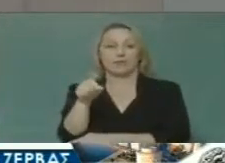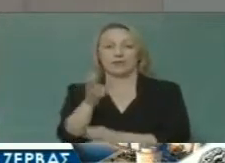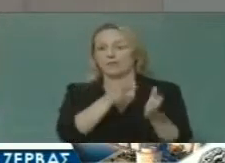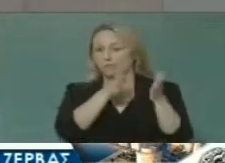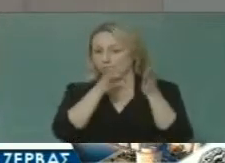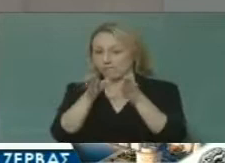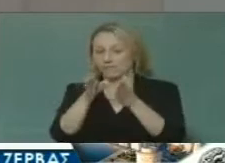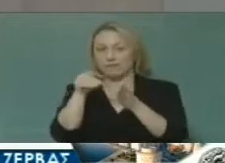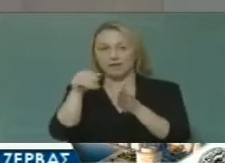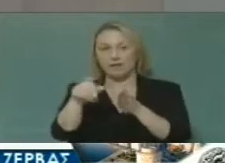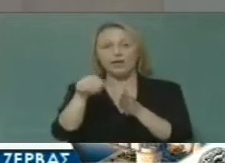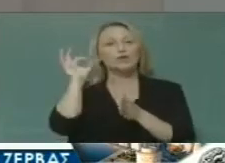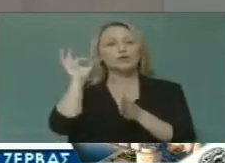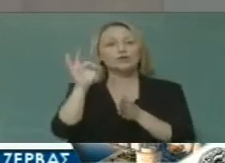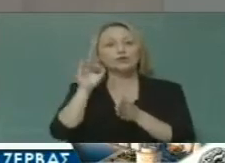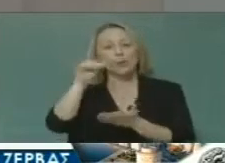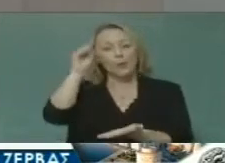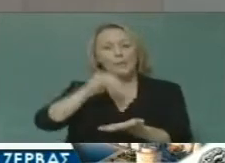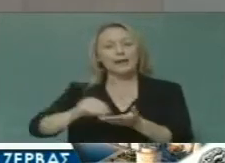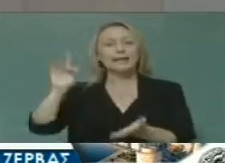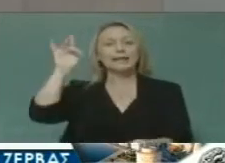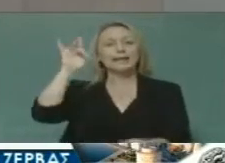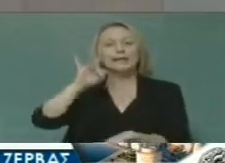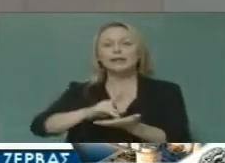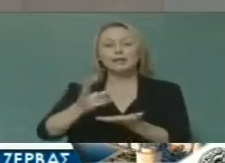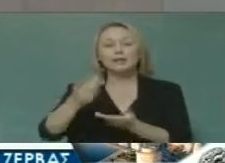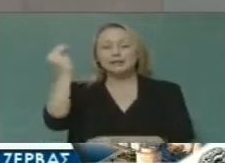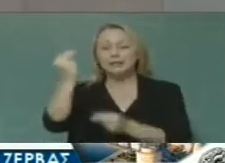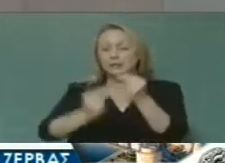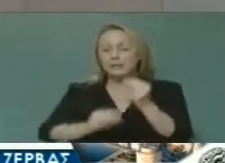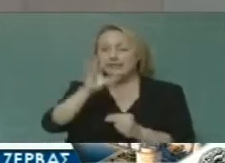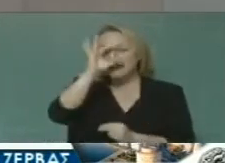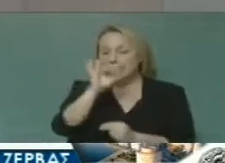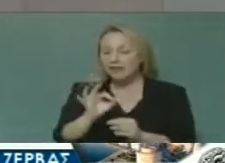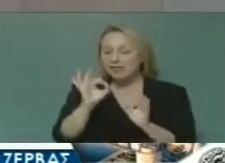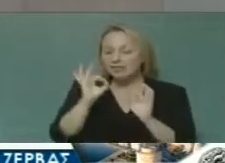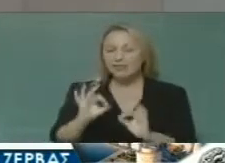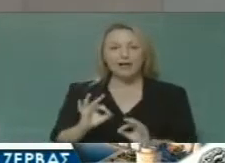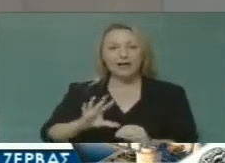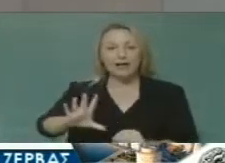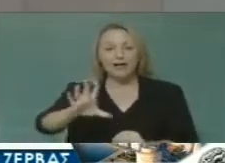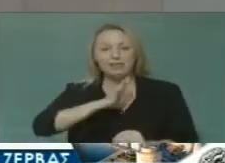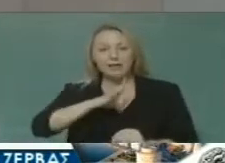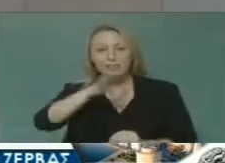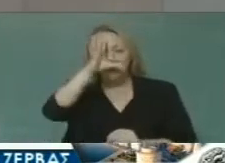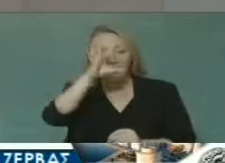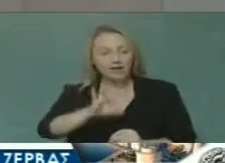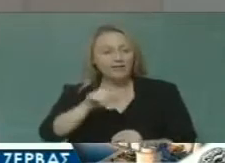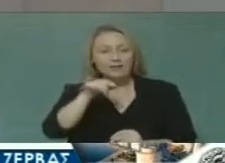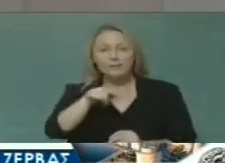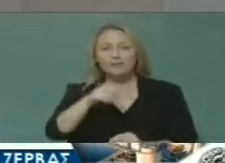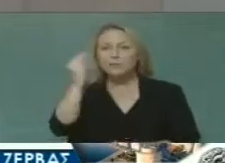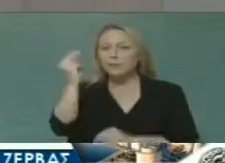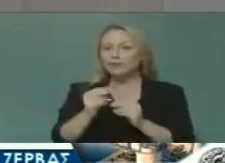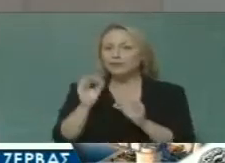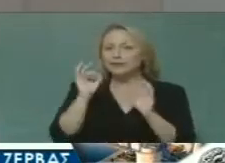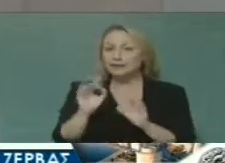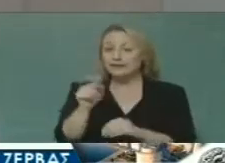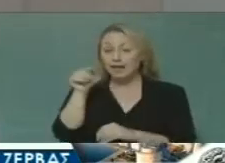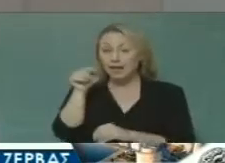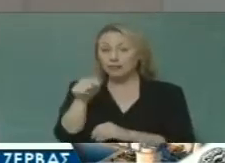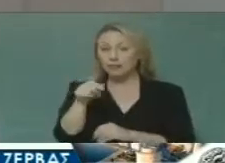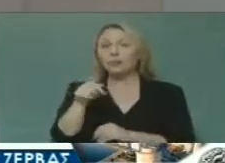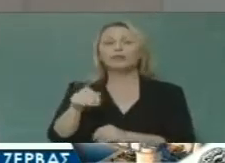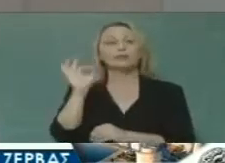για να φέρουμε στο επίκεντρο τα πραγματικά προβλήματα της πόλης των πραγματικών ανθρώπων και βέβαια να δώσουμε λύσεις.